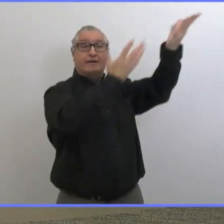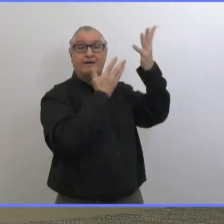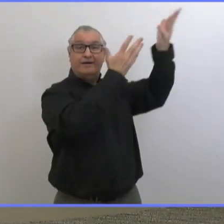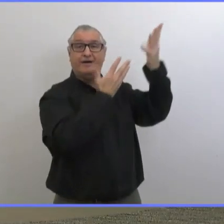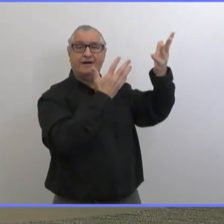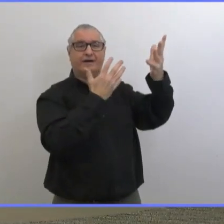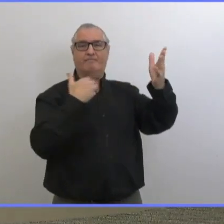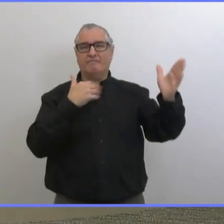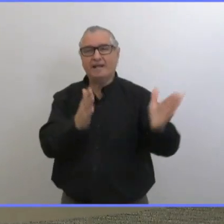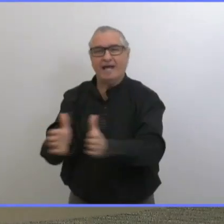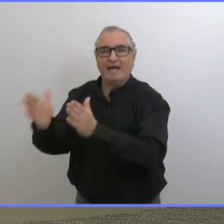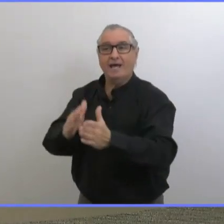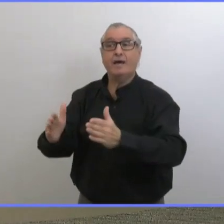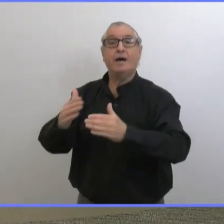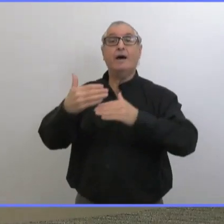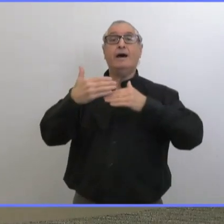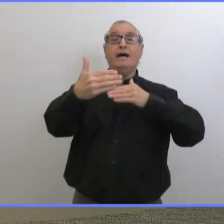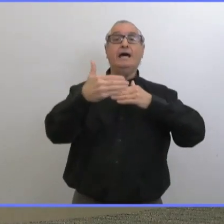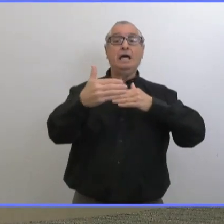venir